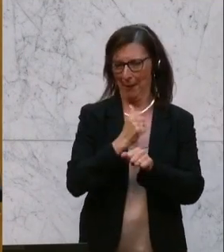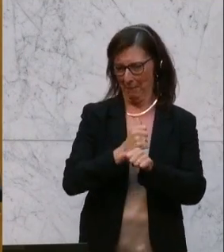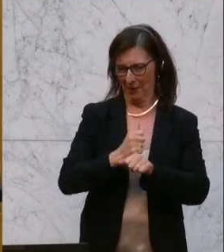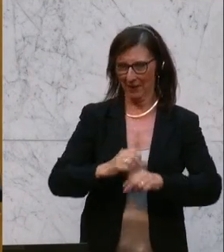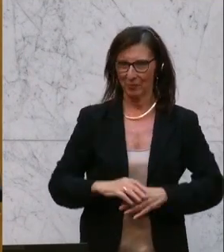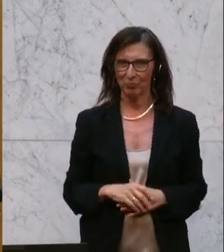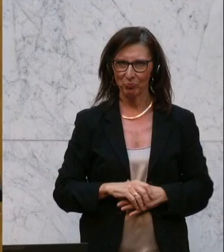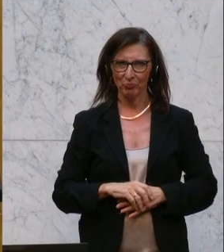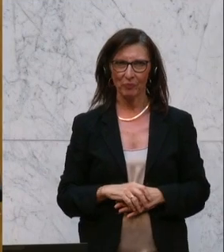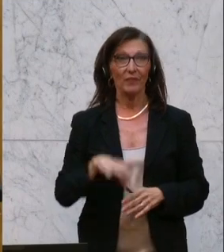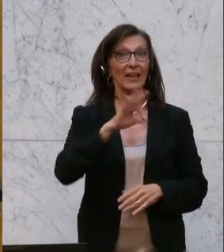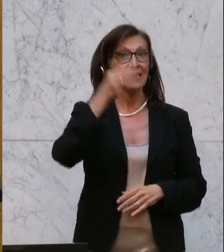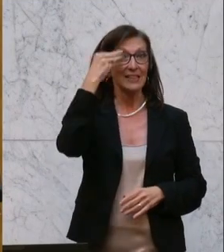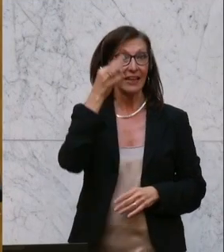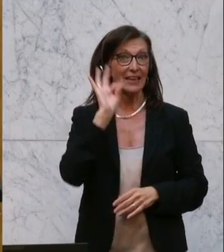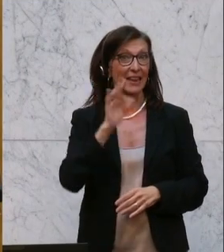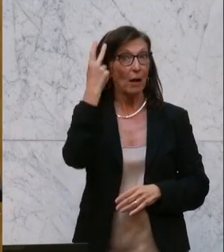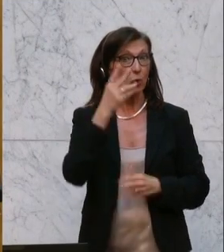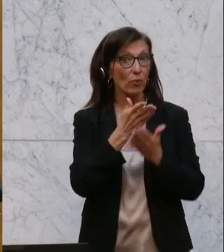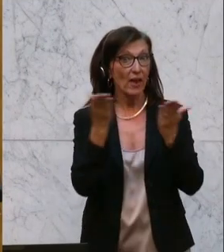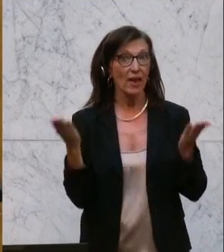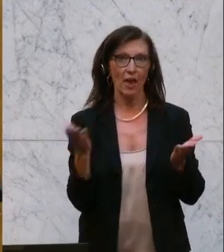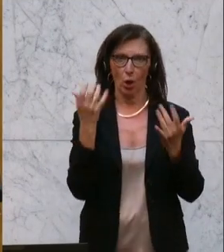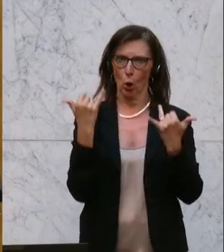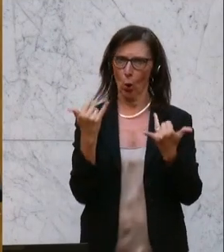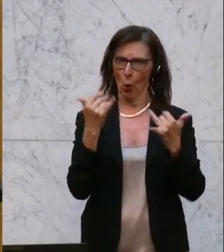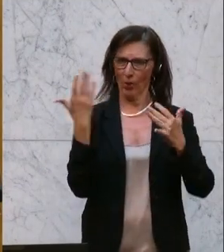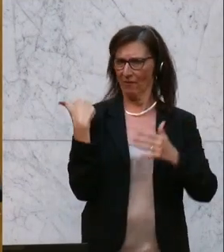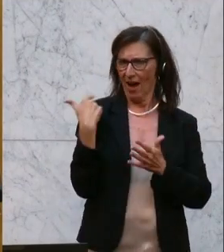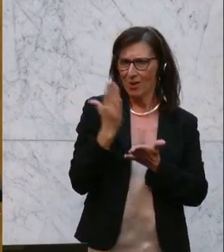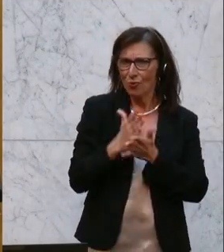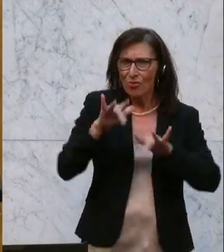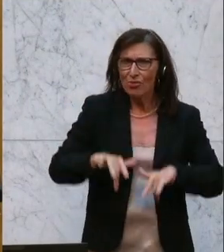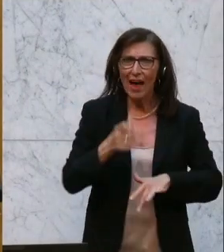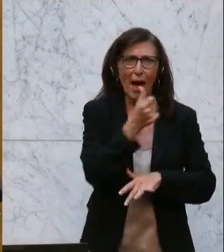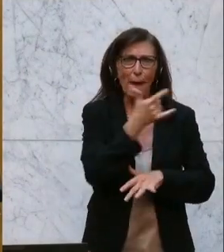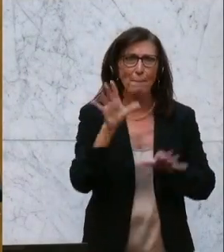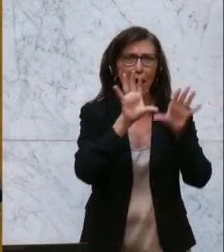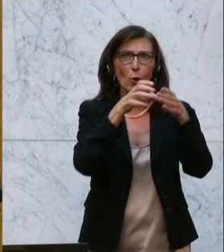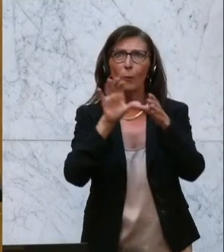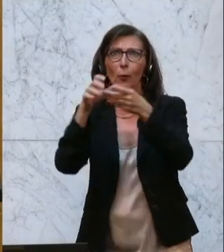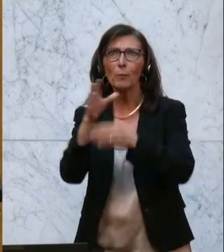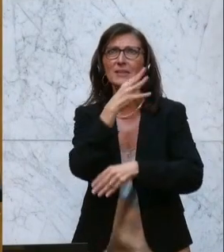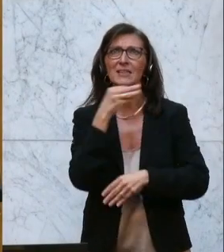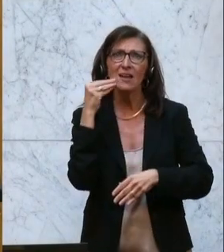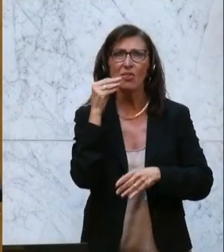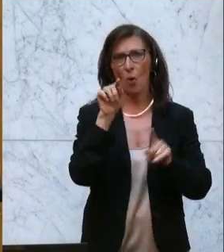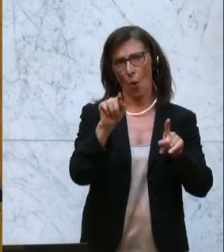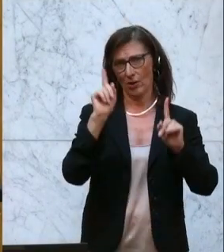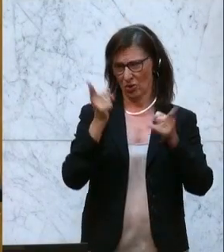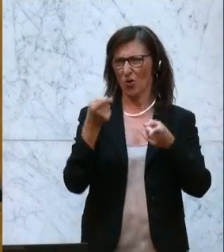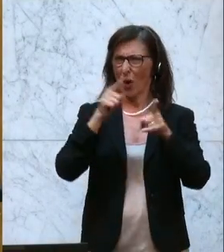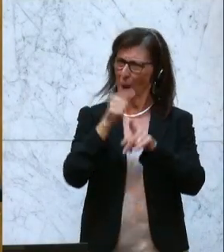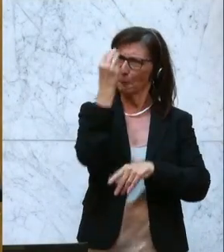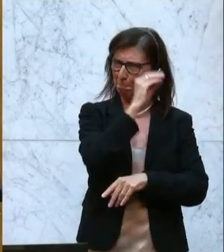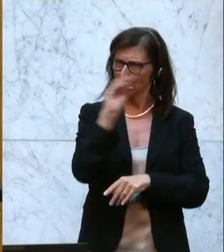Meine sehr geehrten Damen und Herren, weil heute auch schon einige Seniorengruppen hier waren, auch die gilt es, glaube ich, zu erwähnen. Denn gerade im Bereich